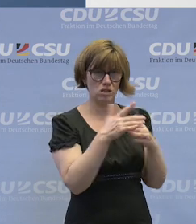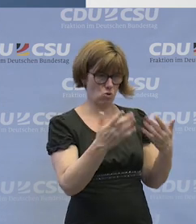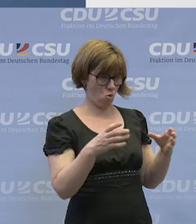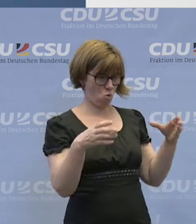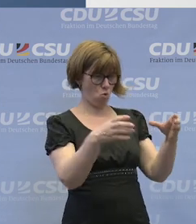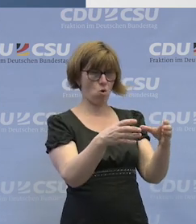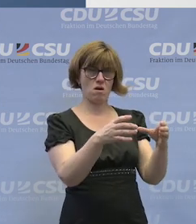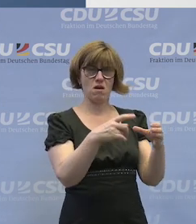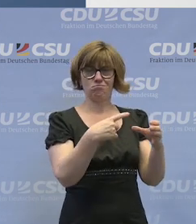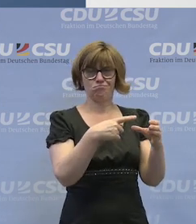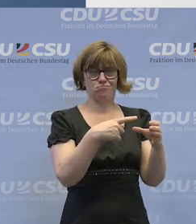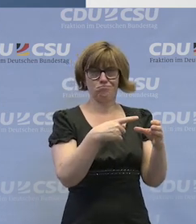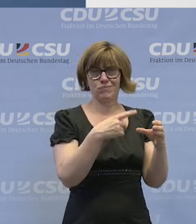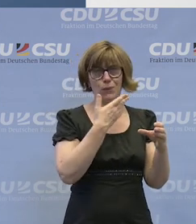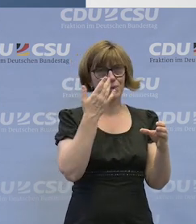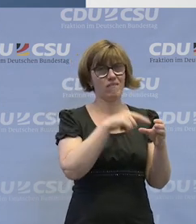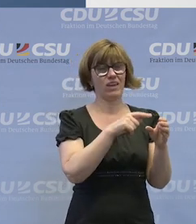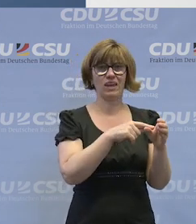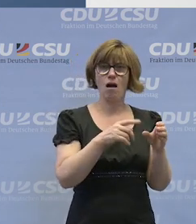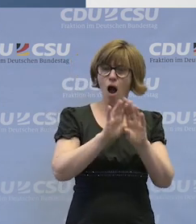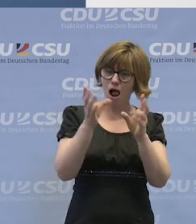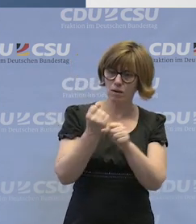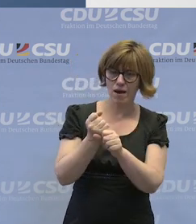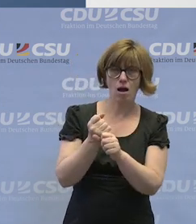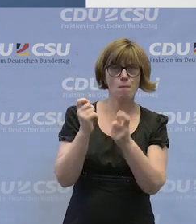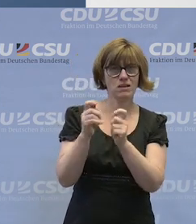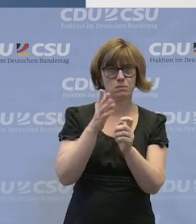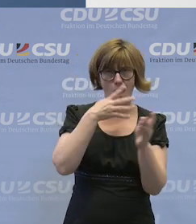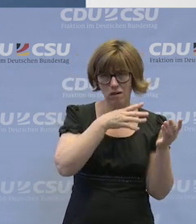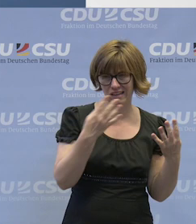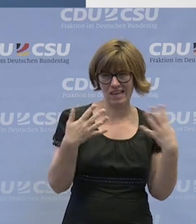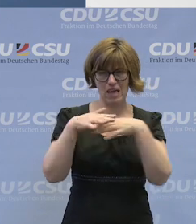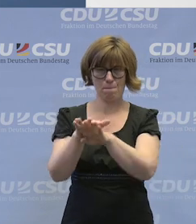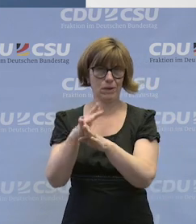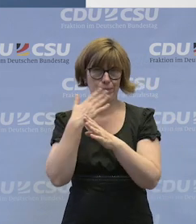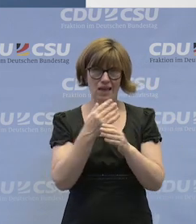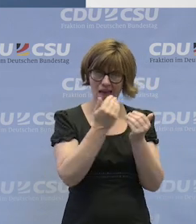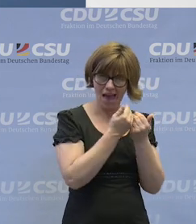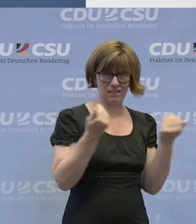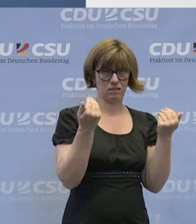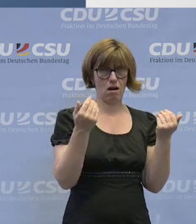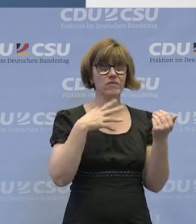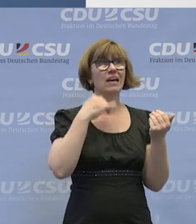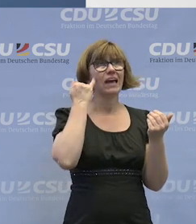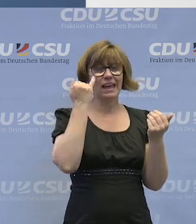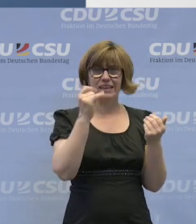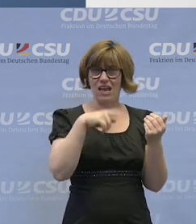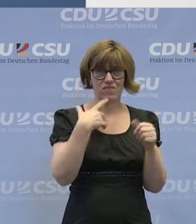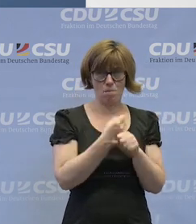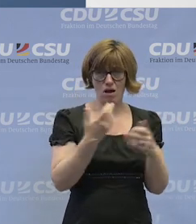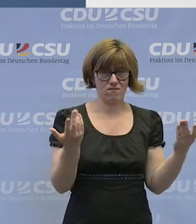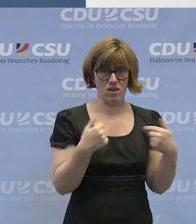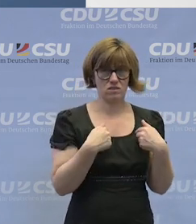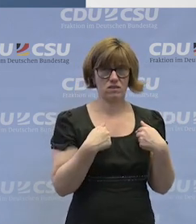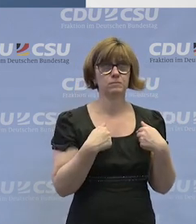angelegt, dass sie nicht in den allgemeinen Arbeitsmarkt integriert sind. Unsere Idee, was wir tun, ist,